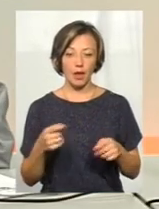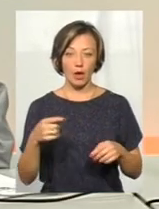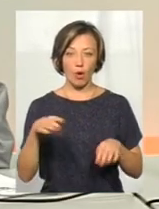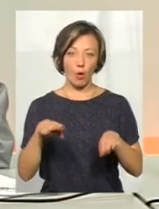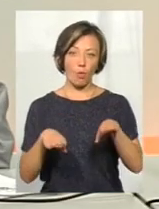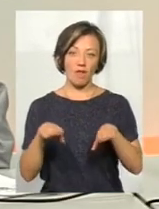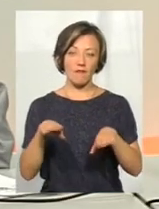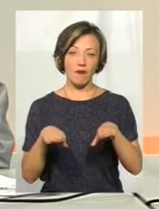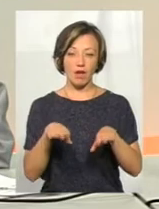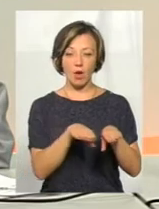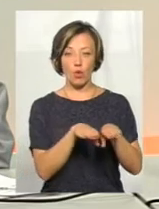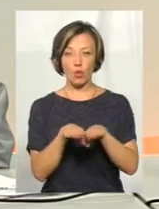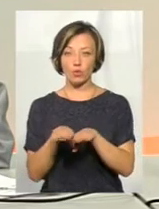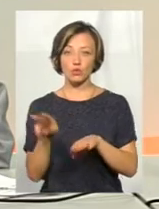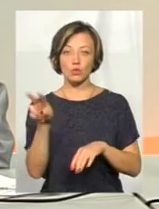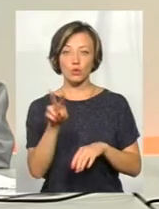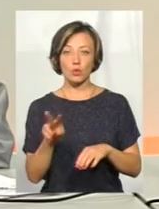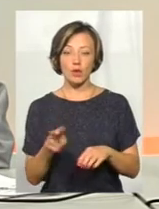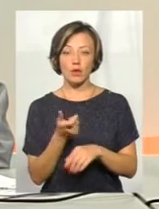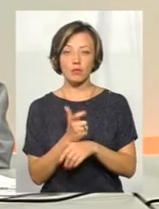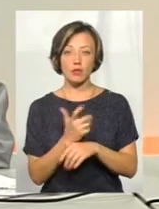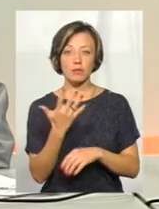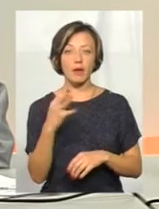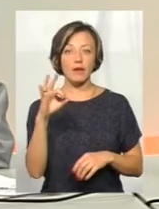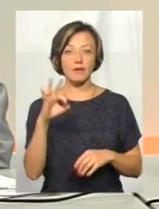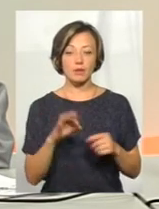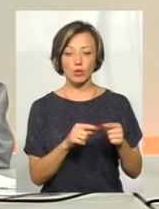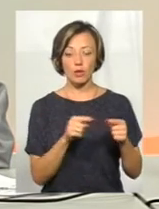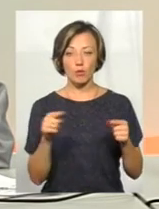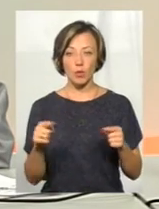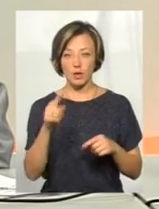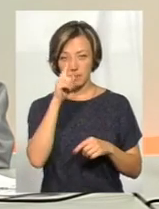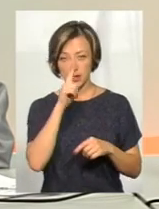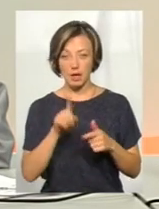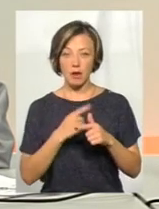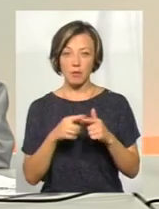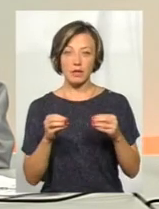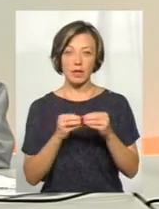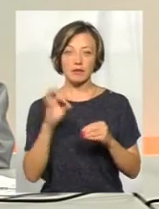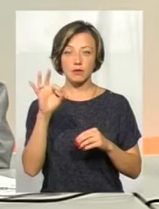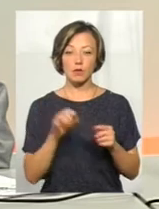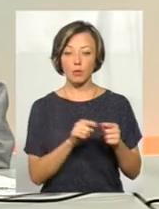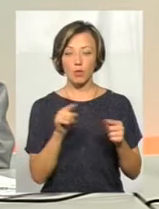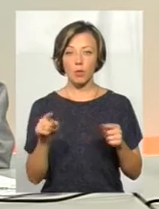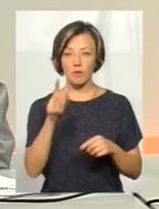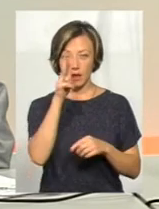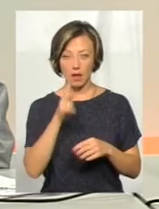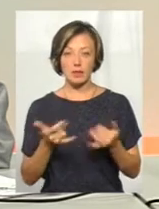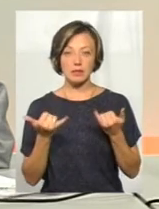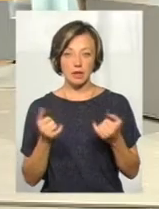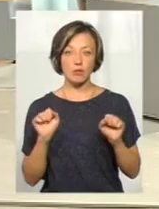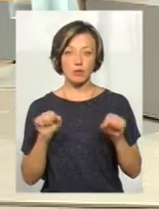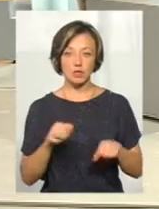іноземної валюти буде більше, як 5% протягом місяця, або 10% протягом кварталу. Тобто, ми вже можемо